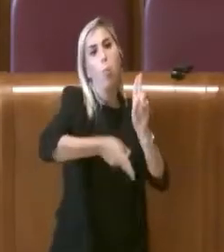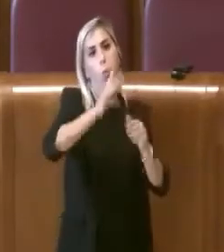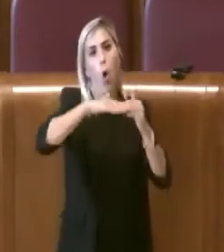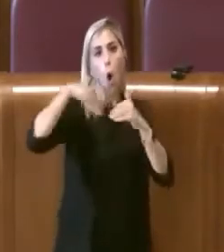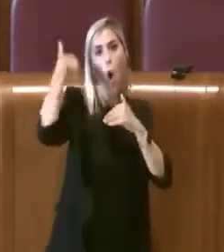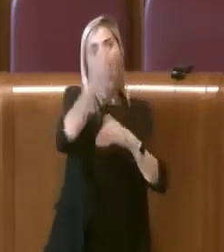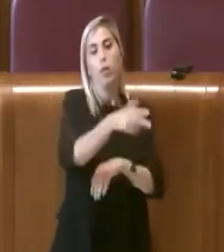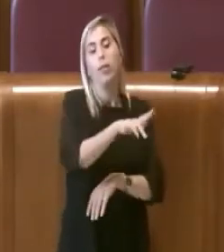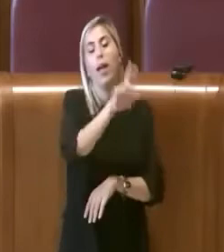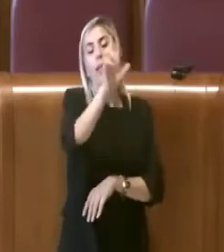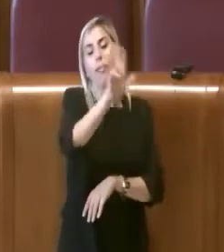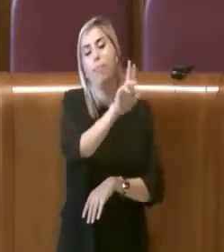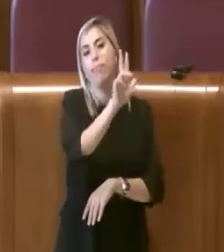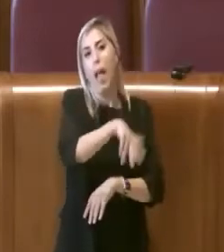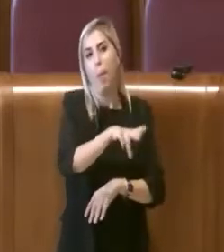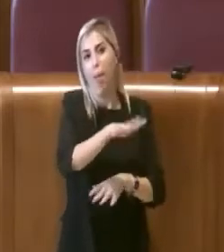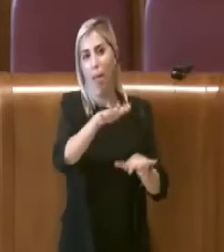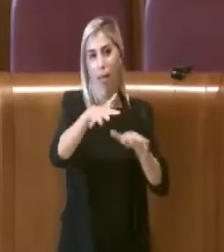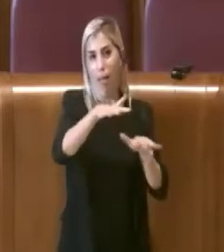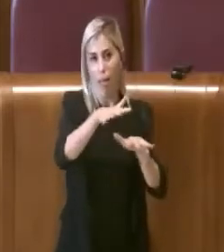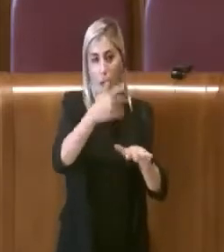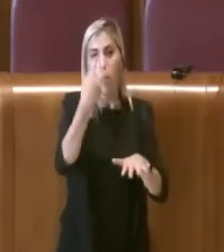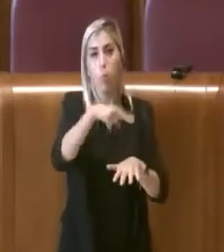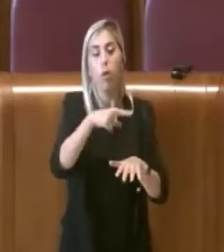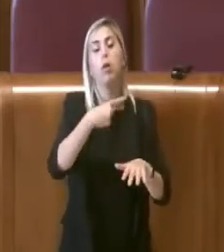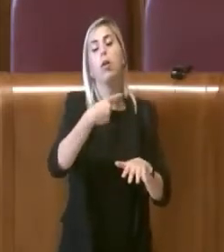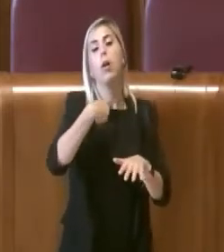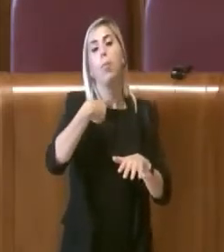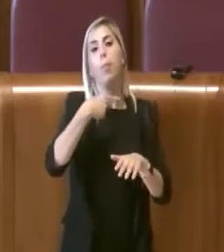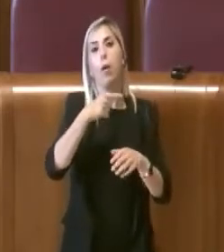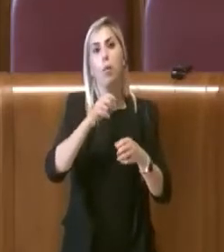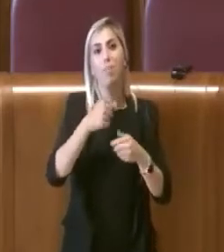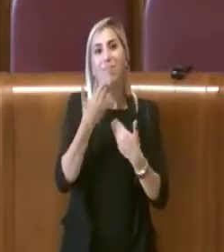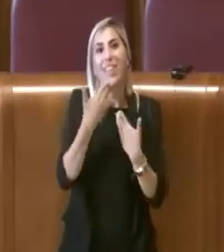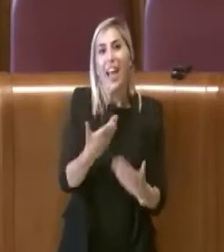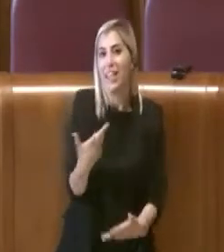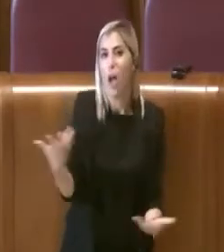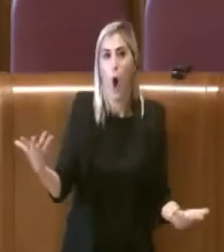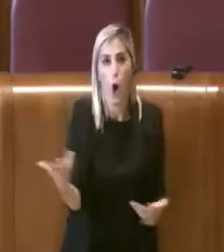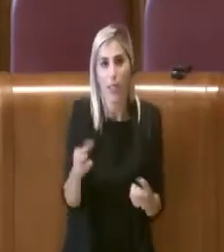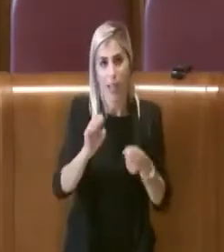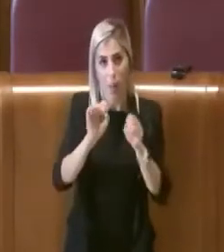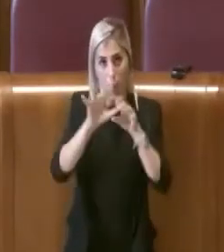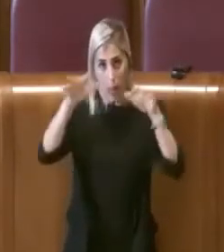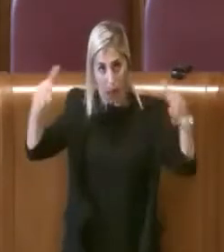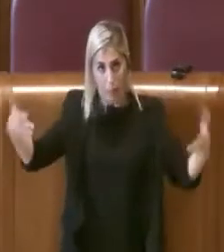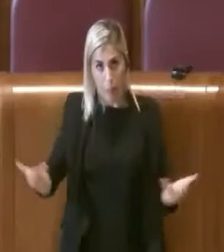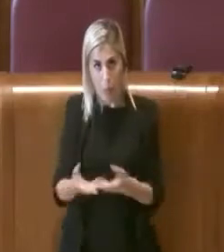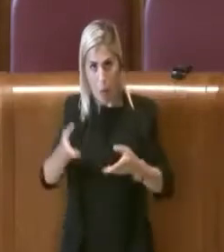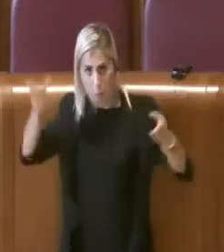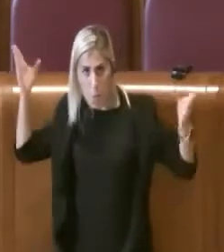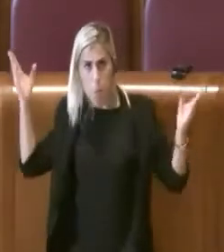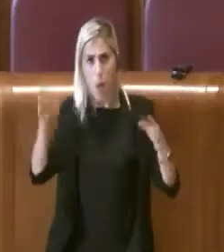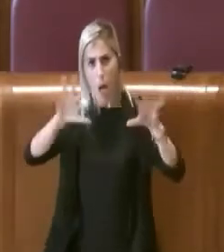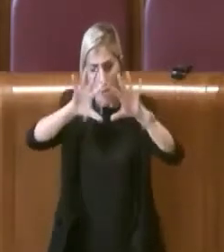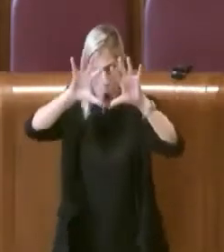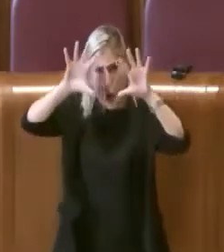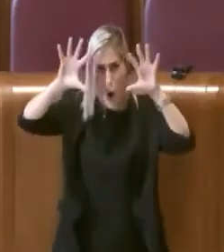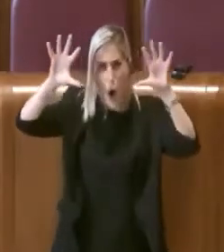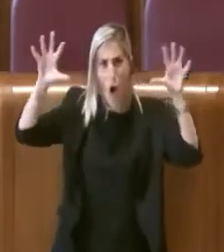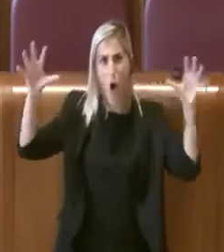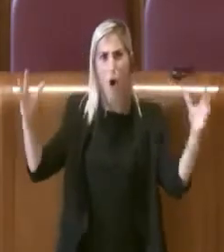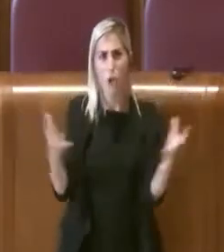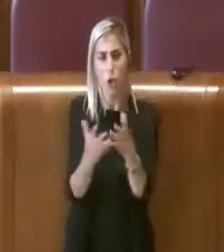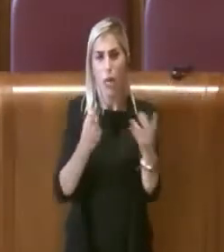nel novembre di quest'anno. Questo per effetto di questa pandemia che sta colpendo il mondo